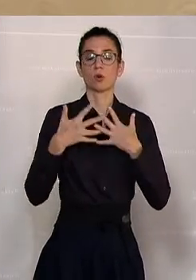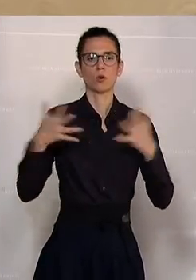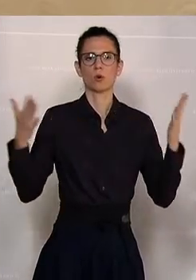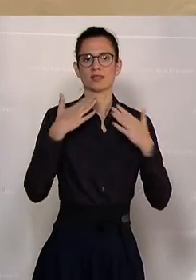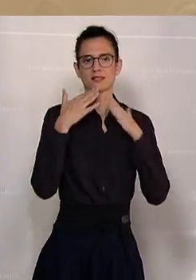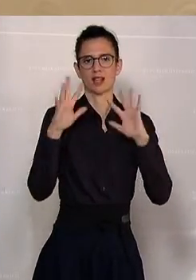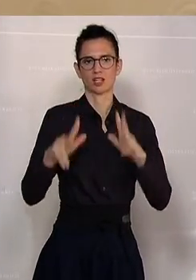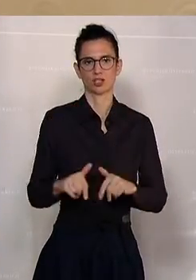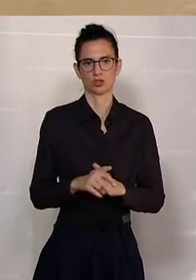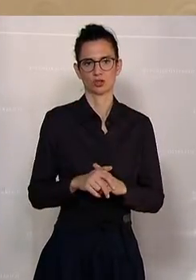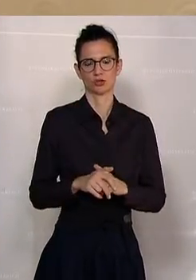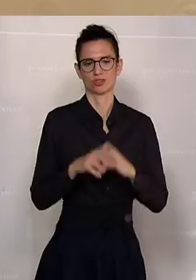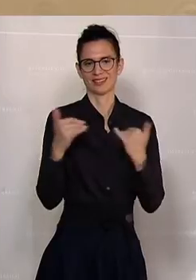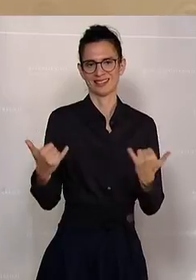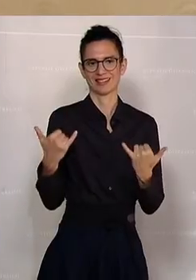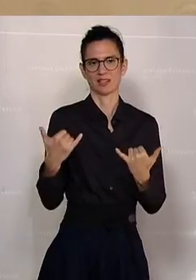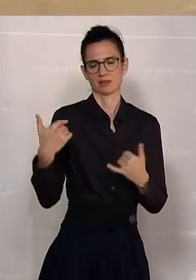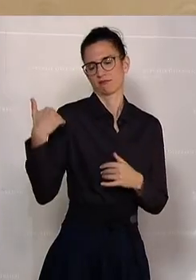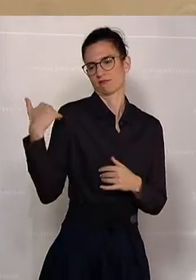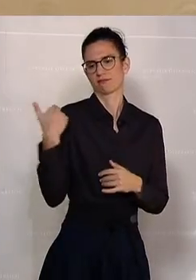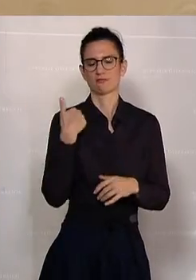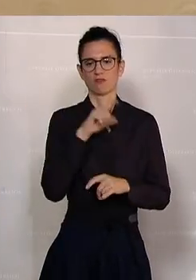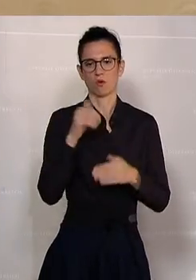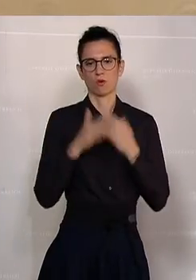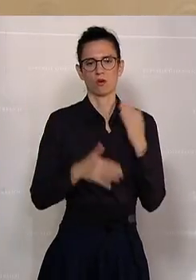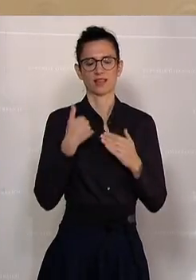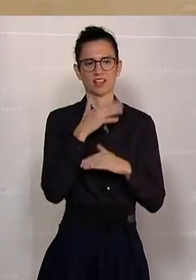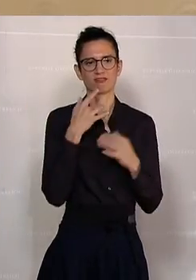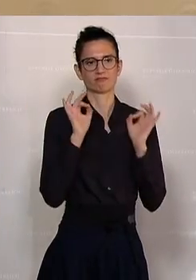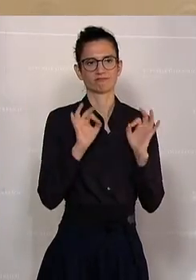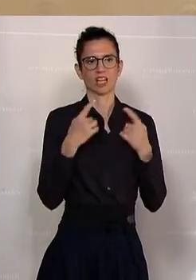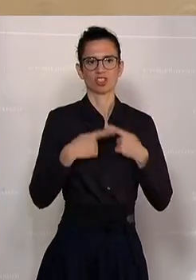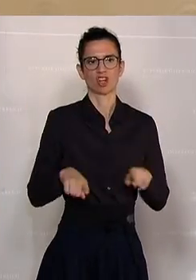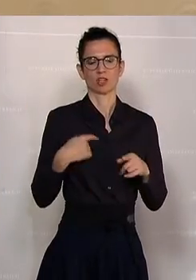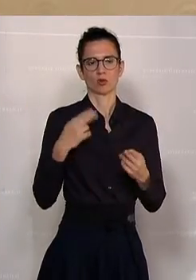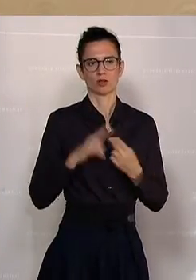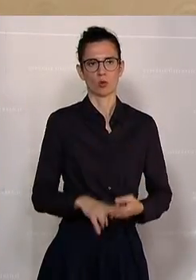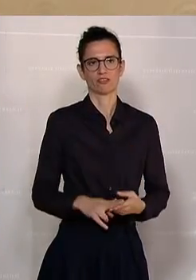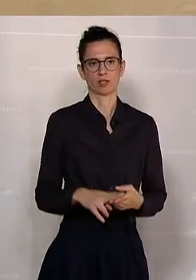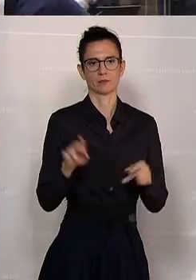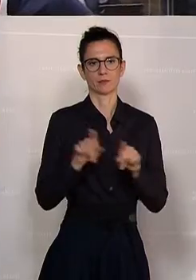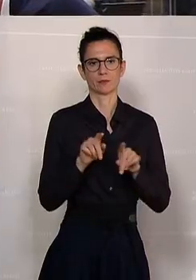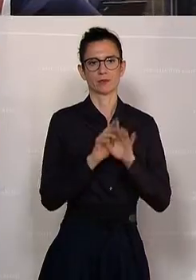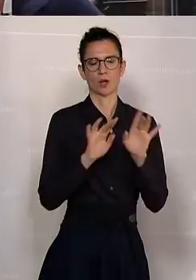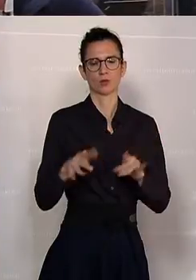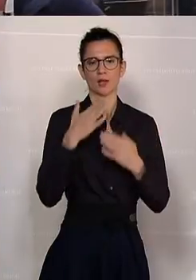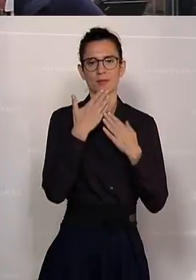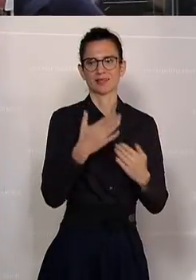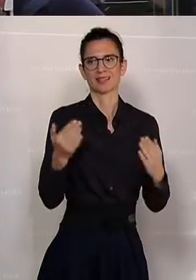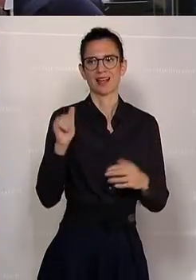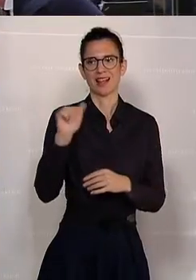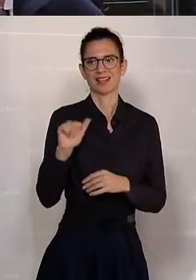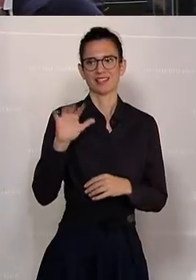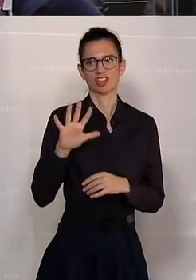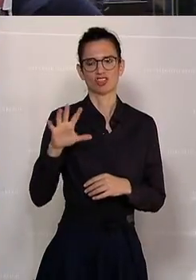Entscheidungen, die übers Wochenende von ihm getroffen wurden. Ich darf mich bedanken beim Alexander